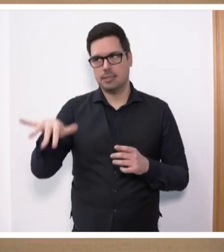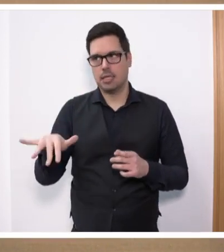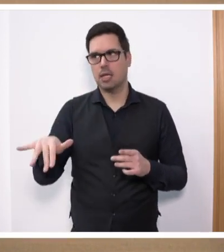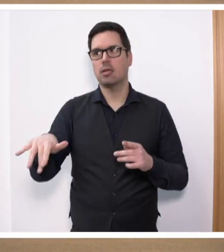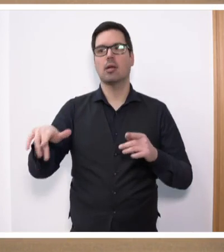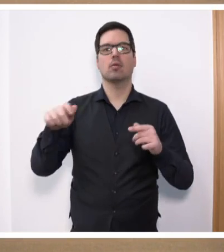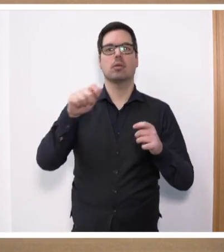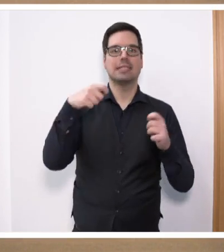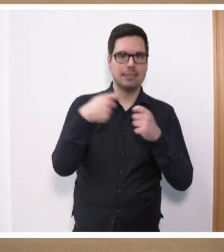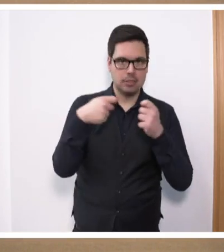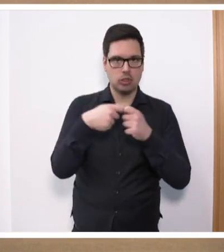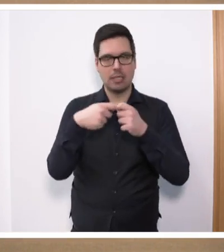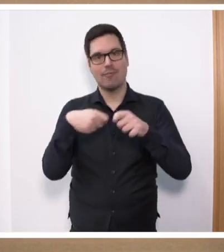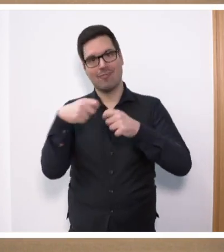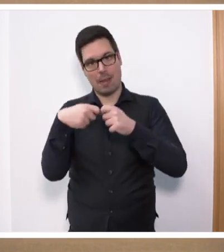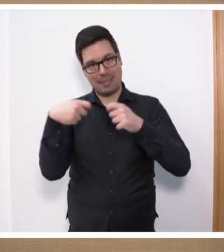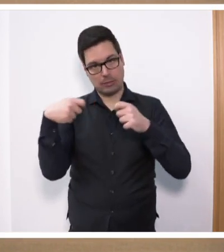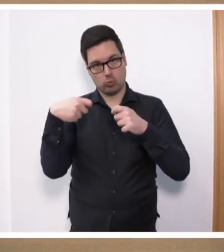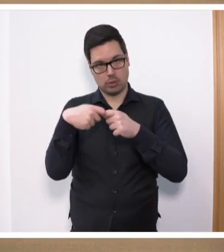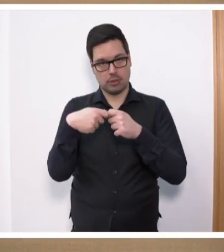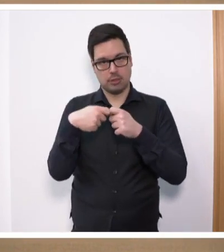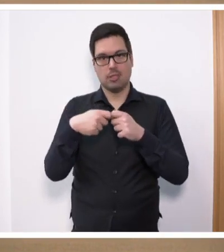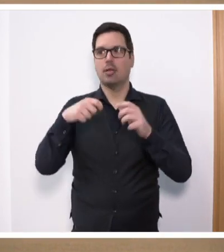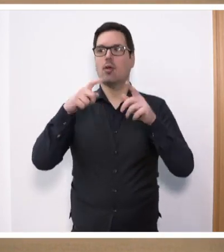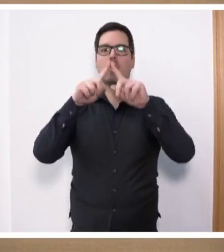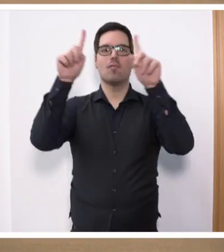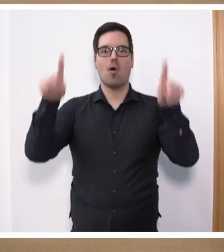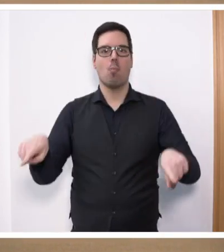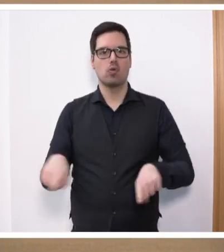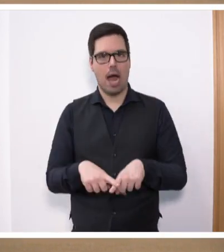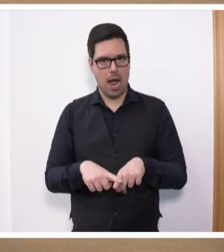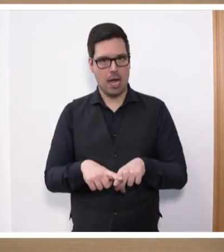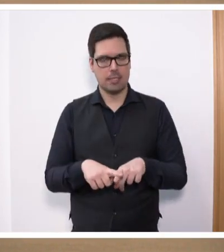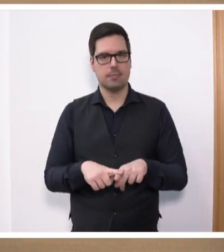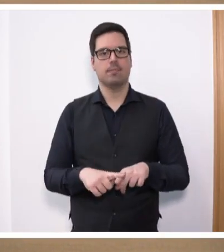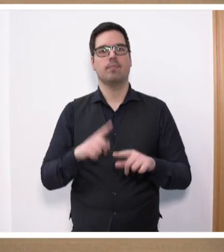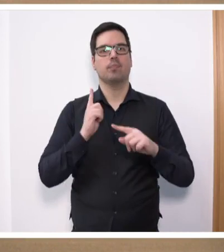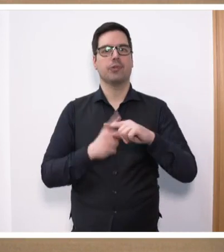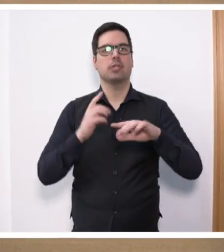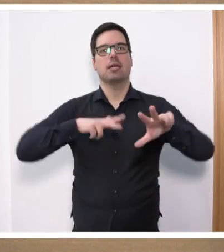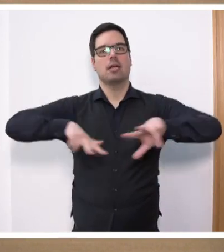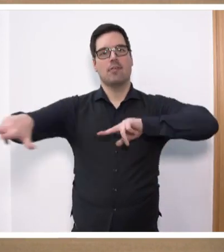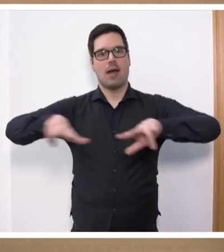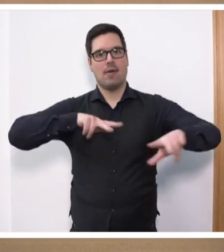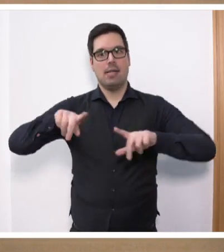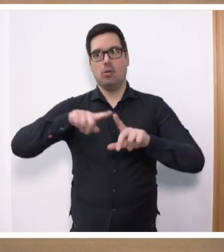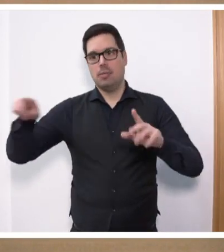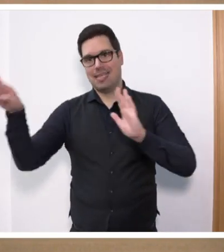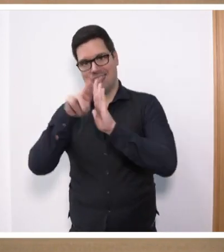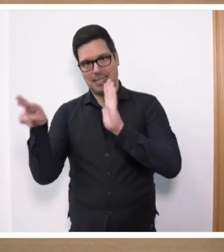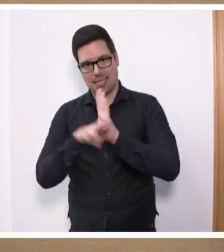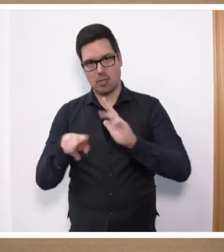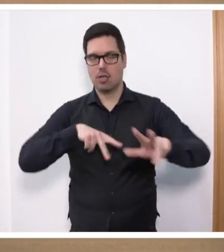Verbindung, über die Festschreibung eines detaillierten Formulars für den Nutzer und die Verwaltung bis hin zu den Regeln